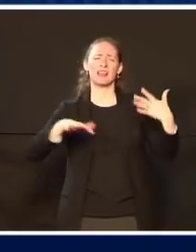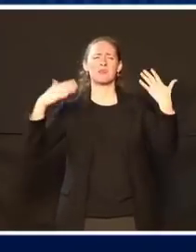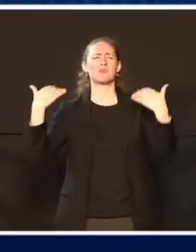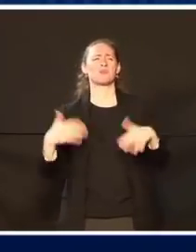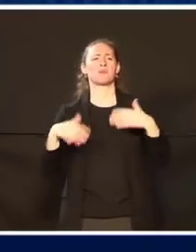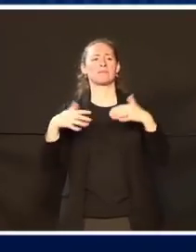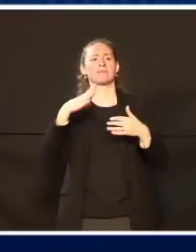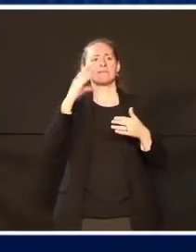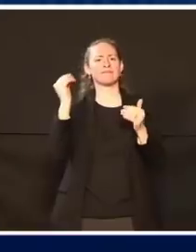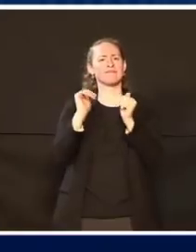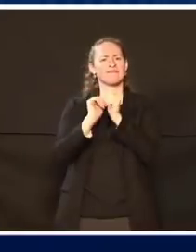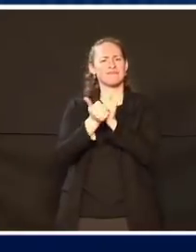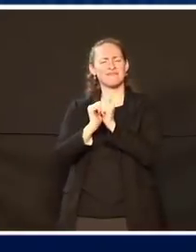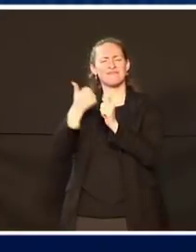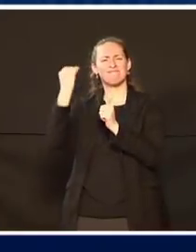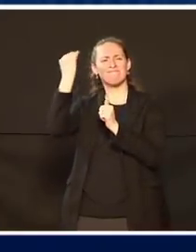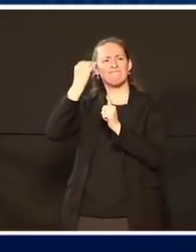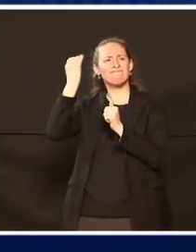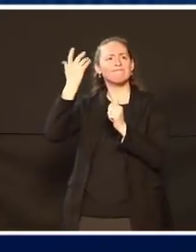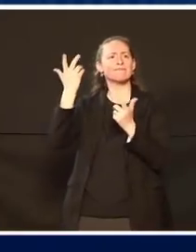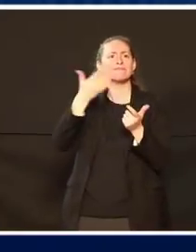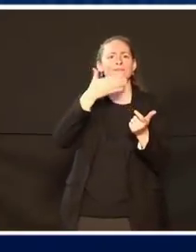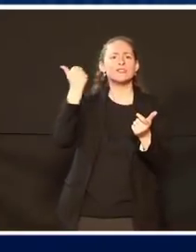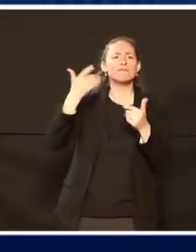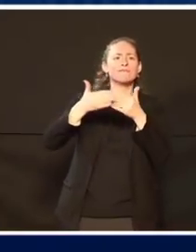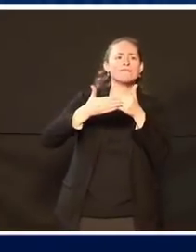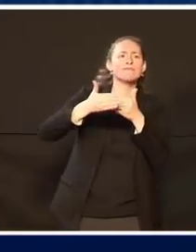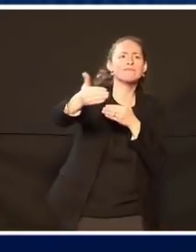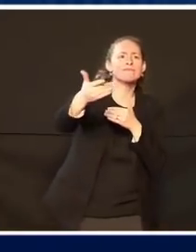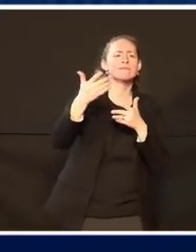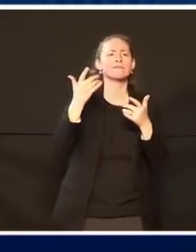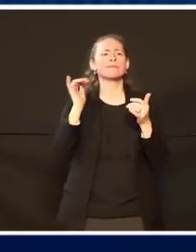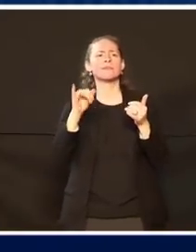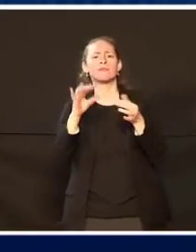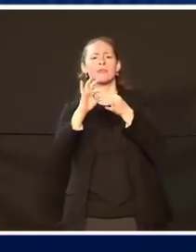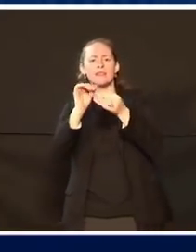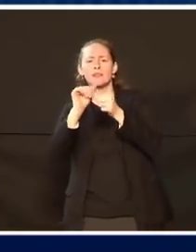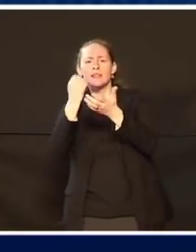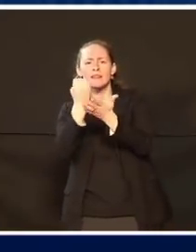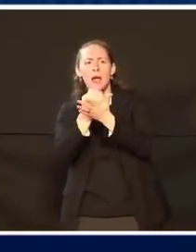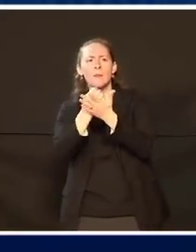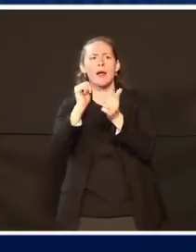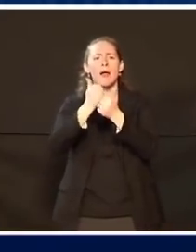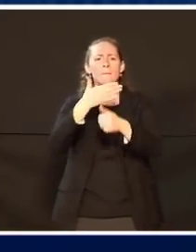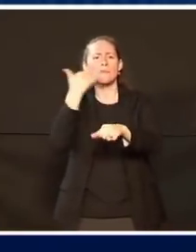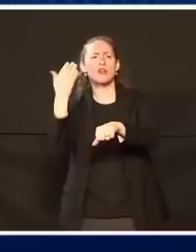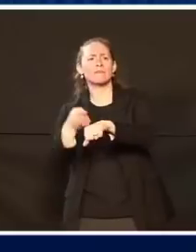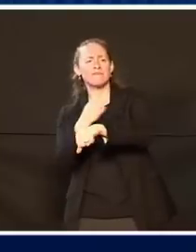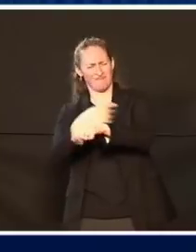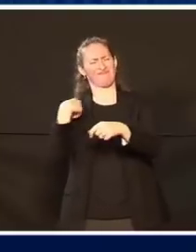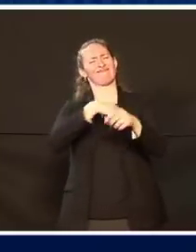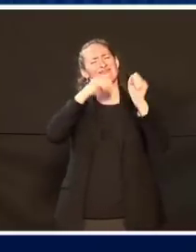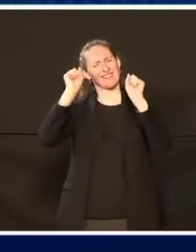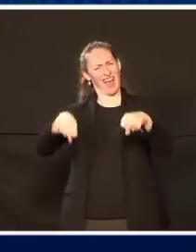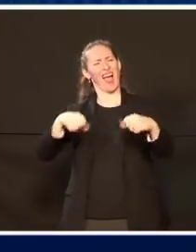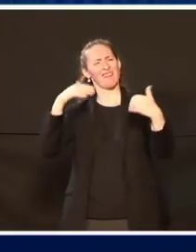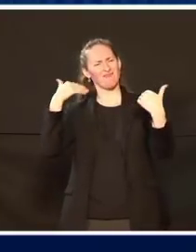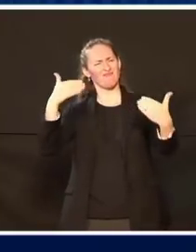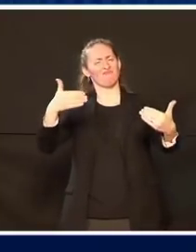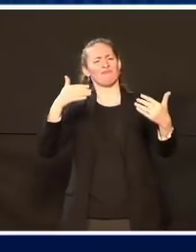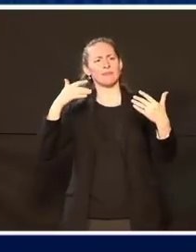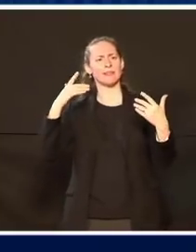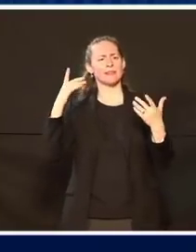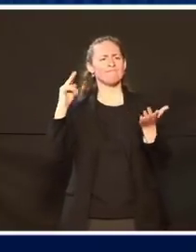bei ihnen etwas bewirken. dann spricht natürlich auch das langfristige Leiden in der Wirtschaft